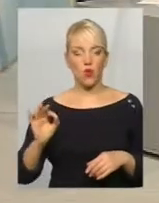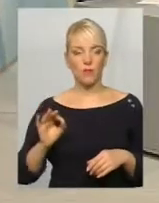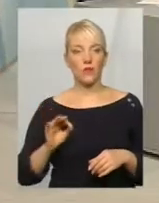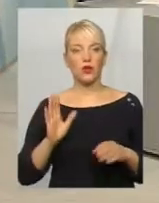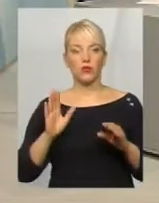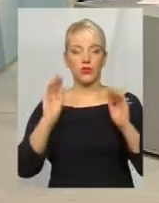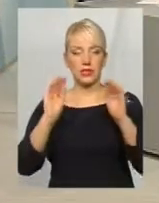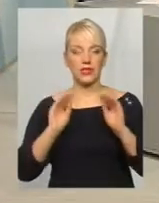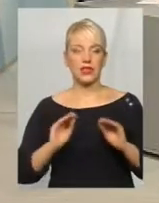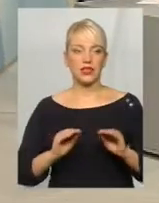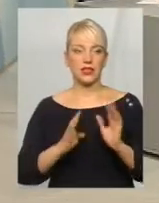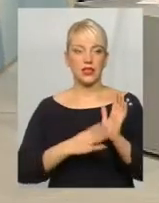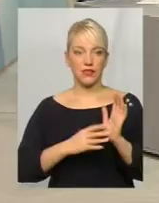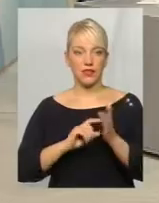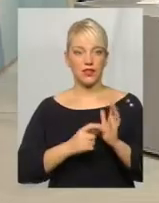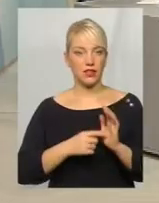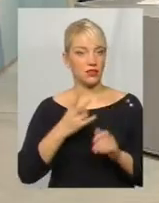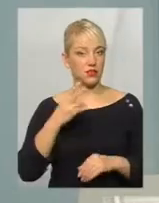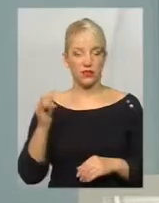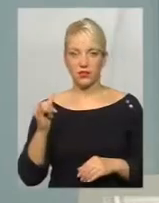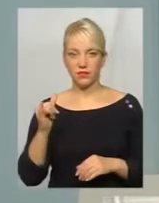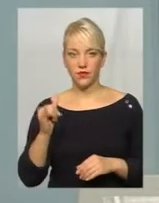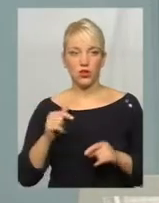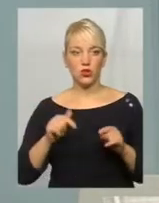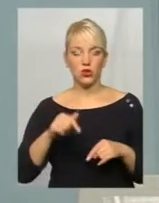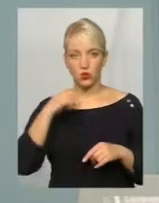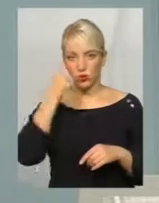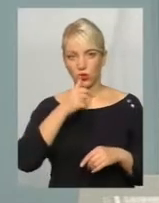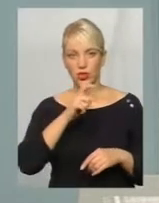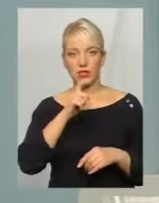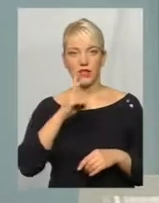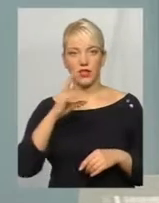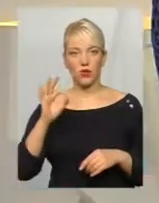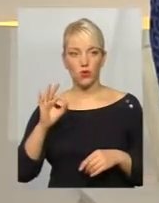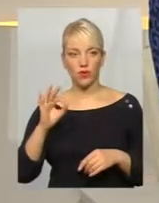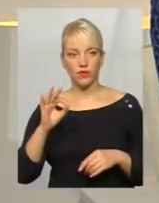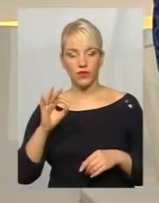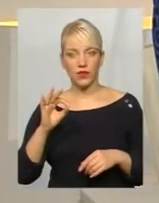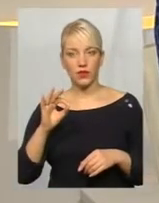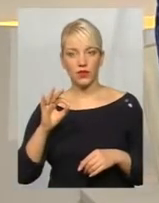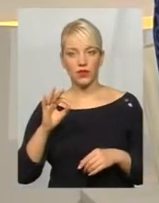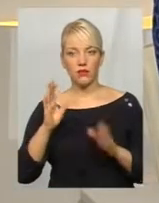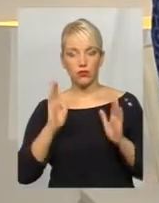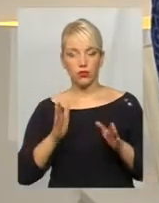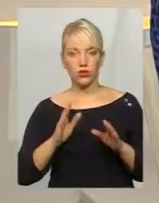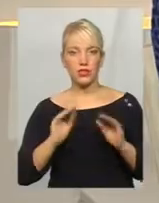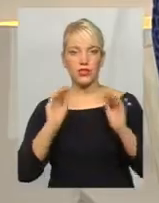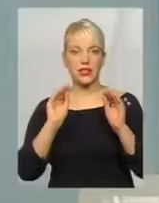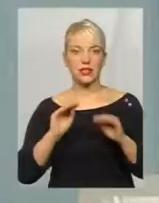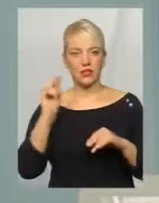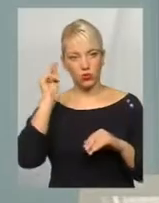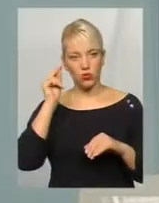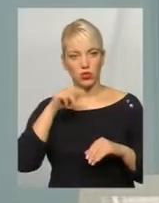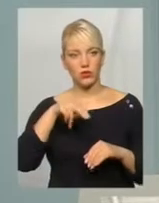складатимуть ті дев'ятикласники? Ні, з цього року зовнішнє незалежне оцінювання будуть складати учні